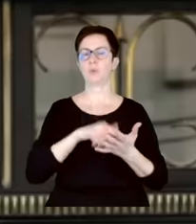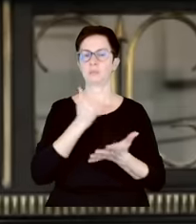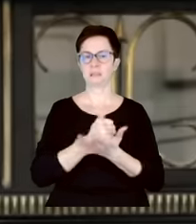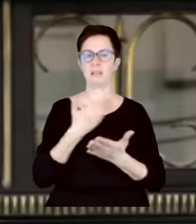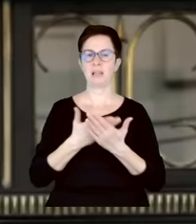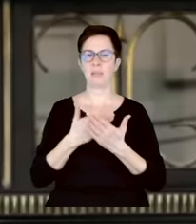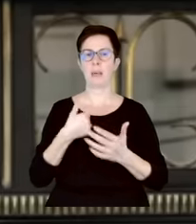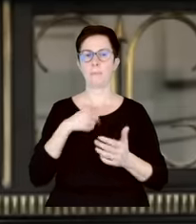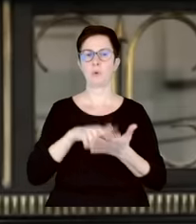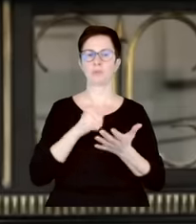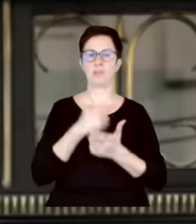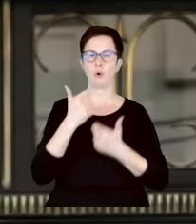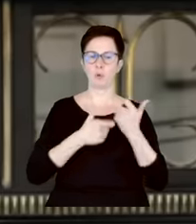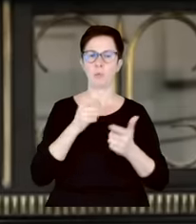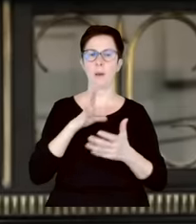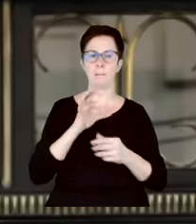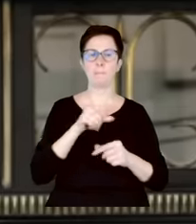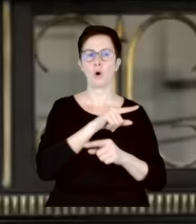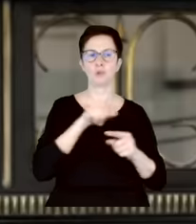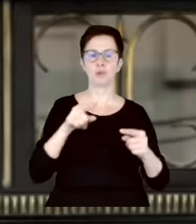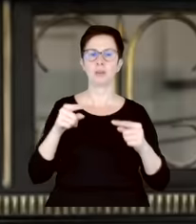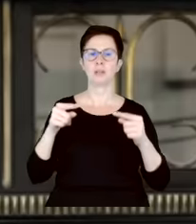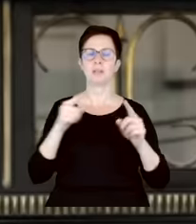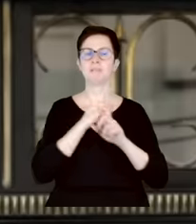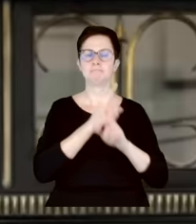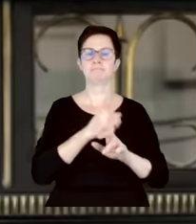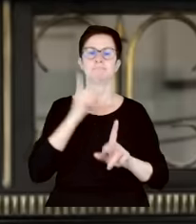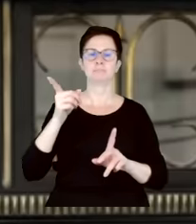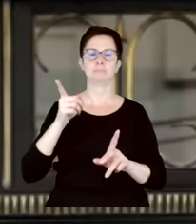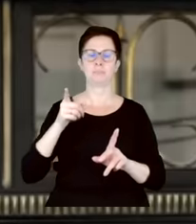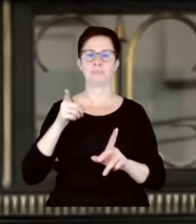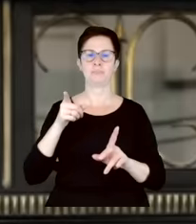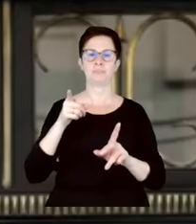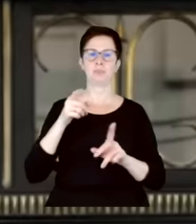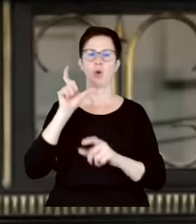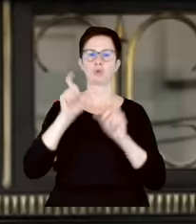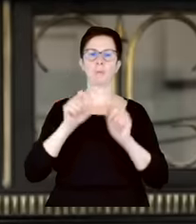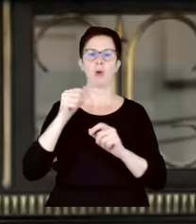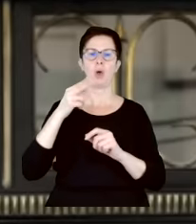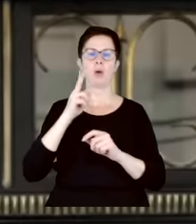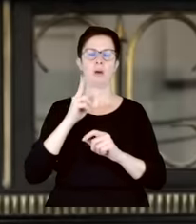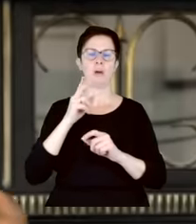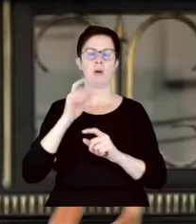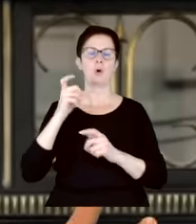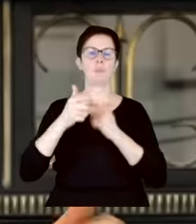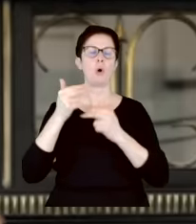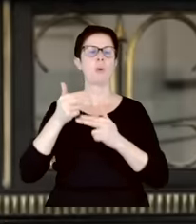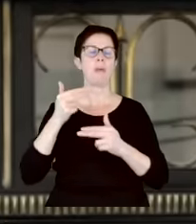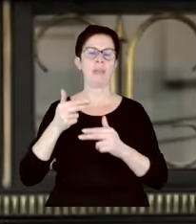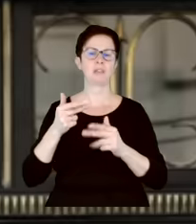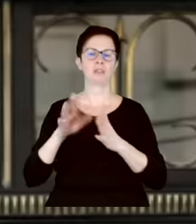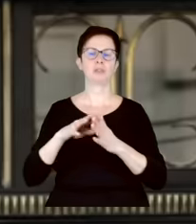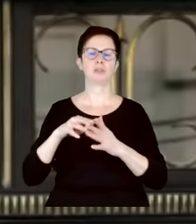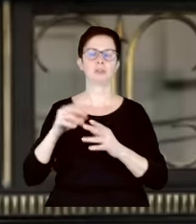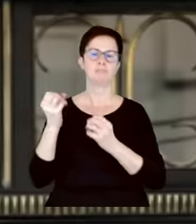bo ona ma regulować, to komentatorzy łykali własny język mówiąc o tym, ale to nie tej sytuacji, znaczy nie dotyczyło to tej sytuacji, jak rządzi Prawo i